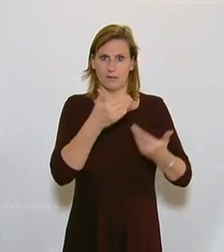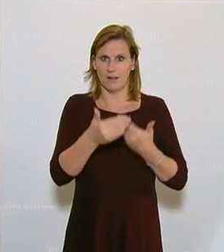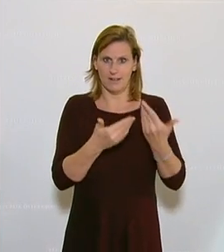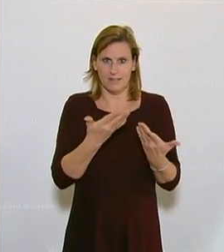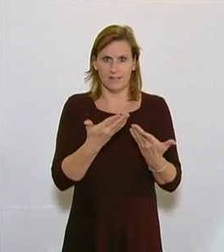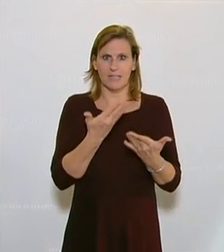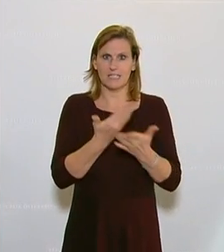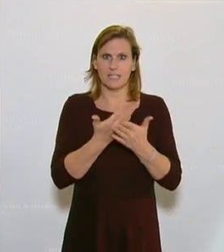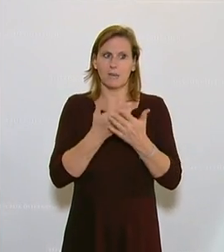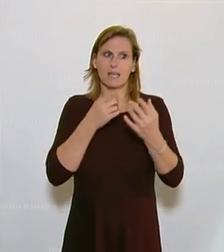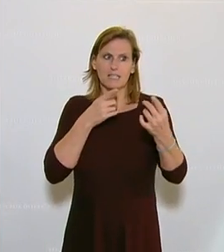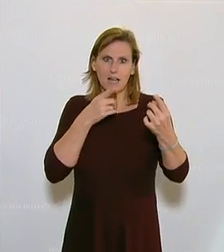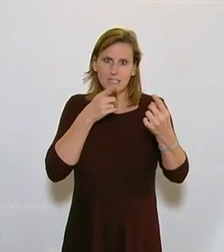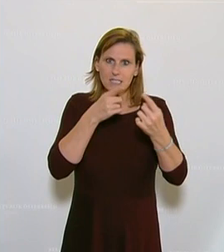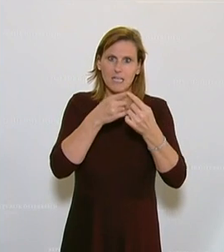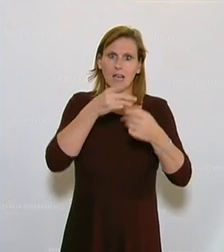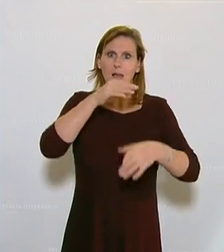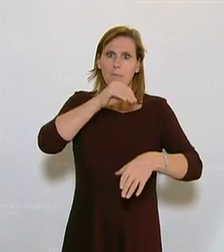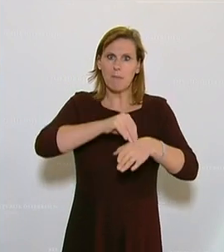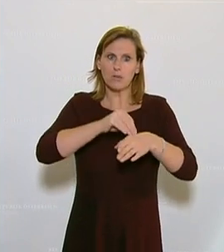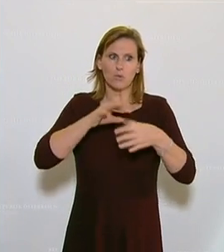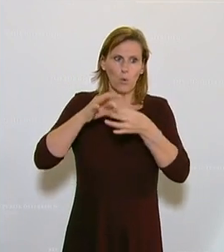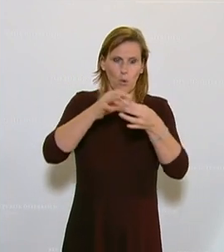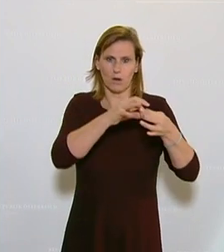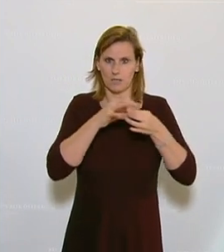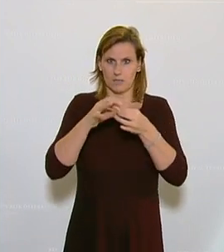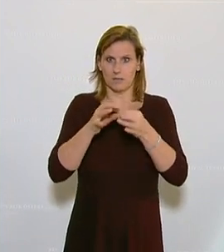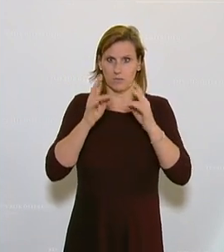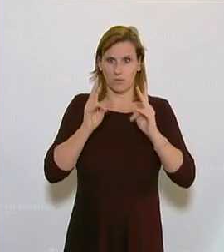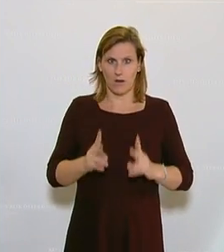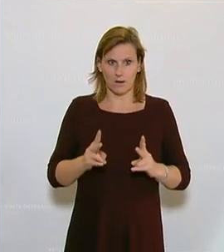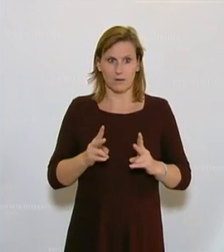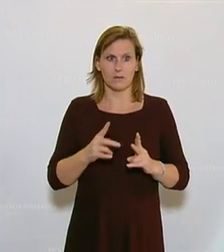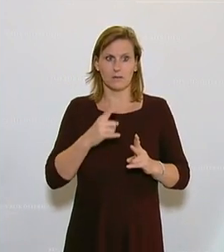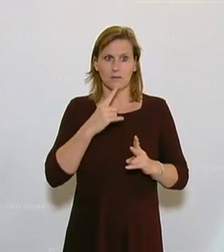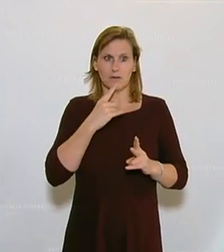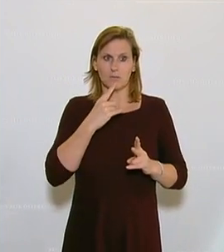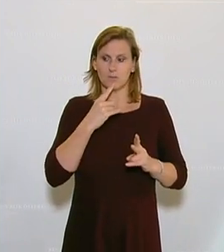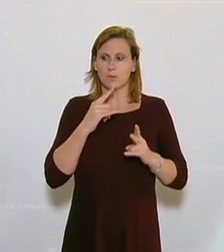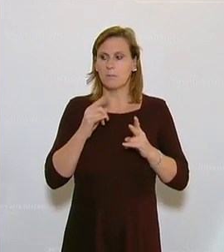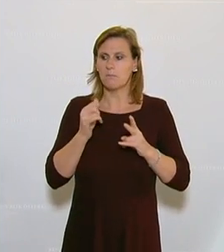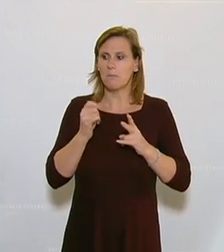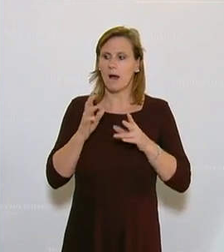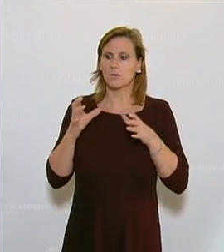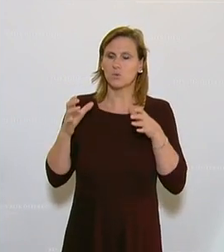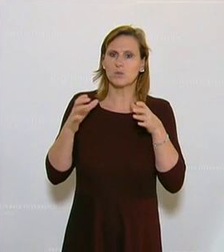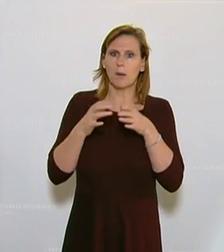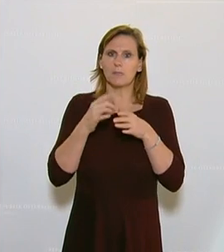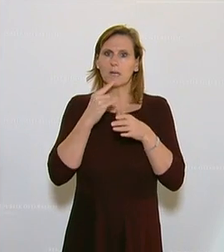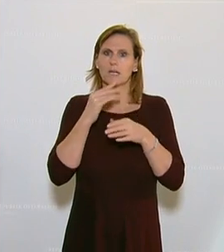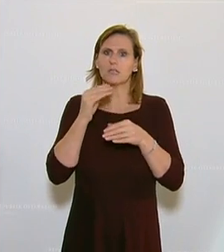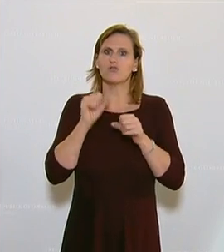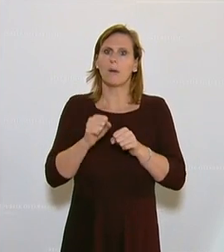kann also hier gezielt Meldungen organisieren. Ich kann gezielt, da muss ich mich nur zusammentun, immer wieder mich